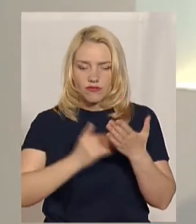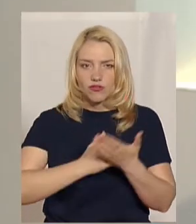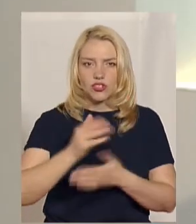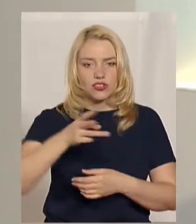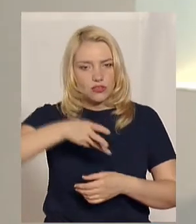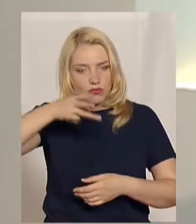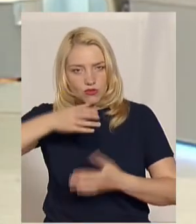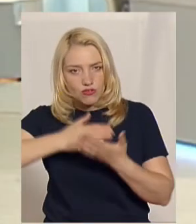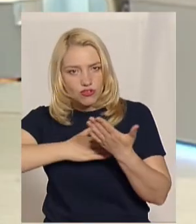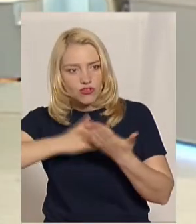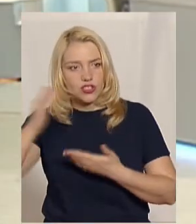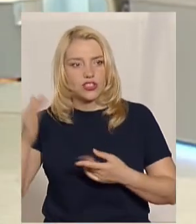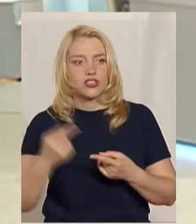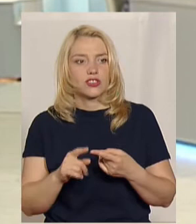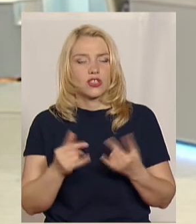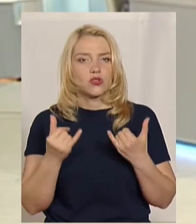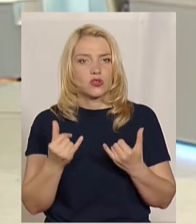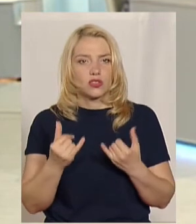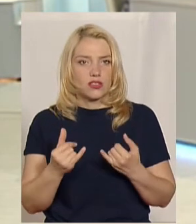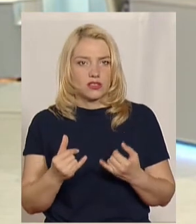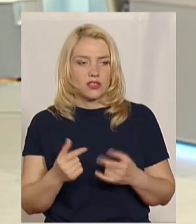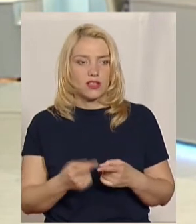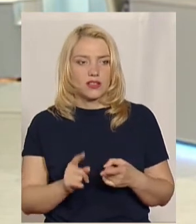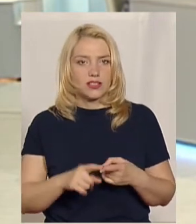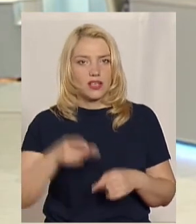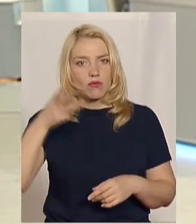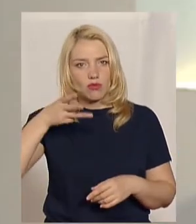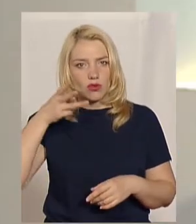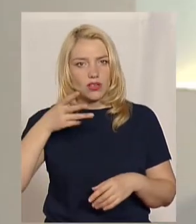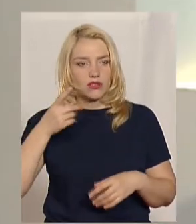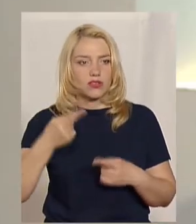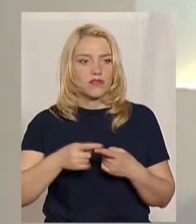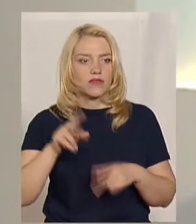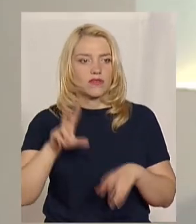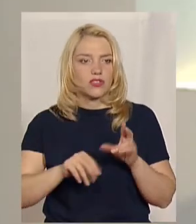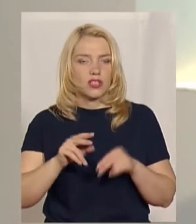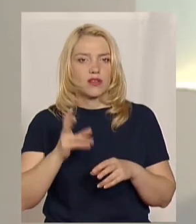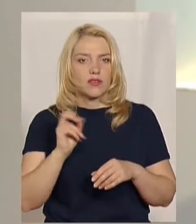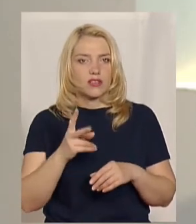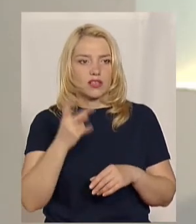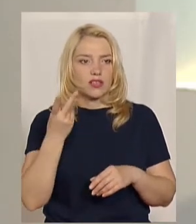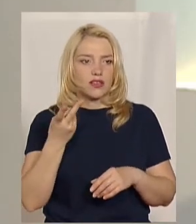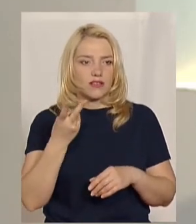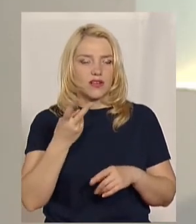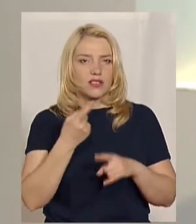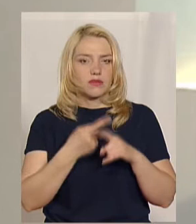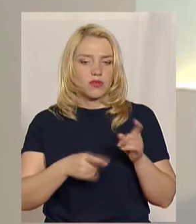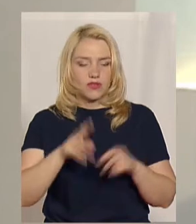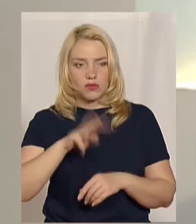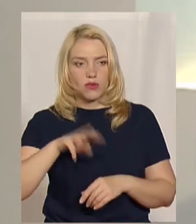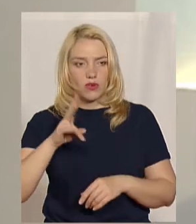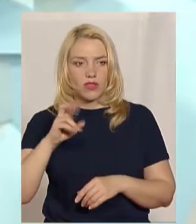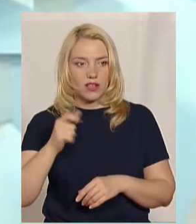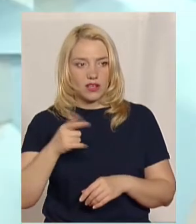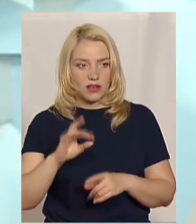сучасний, про який Андрій Олесій кось говорив, що він коштує такі 2,5 мільйони гривень.